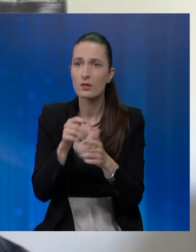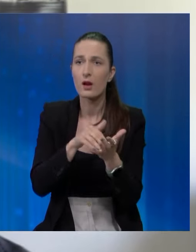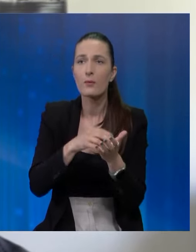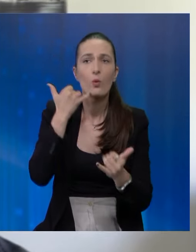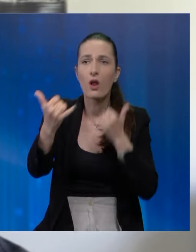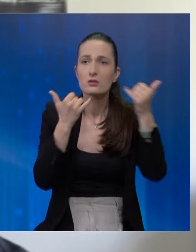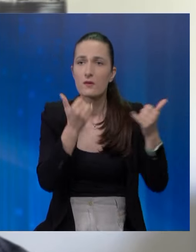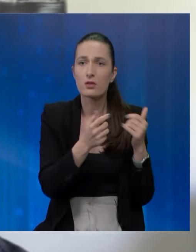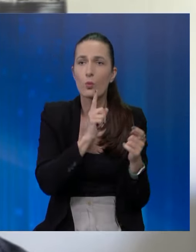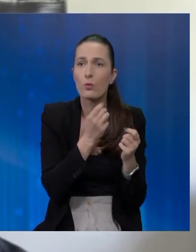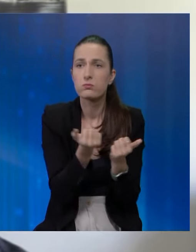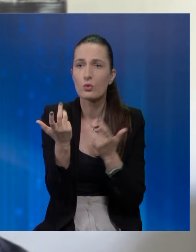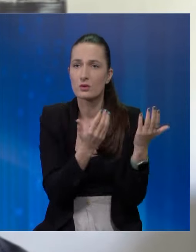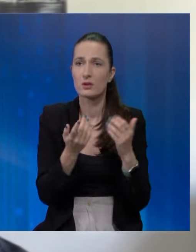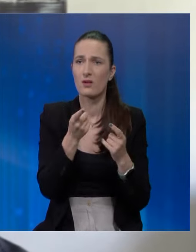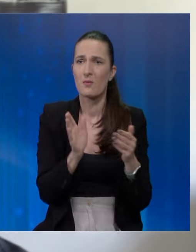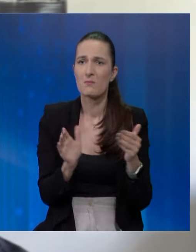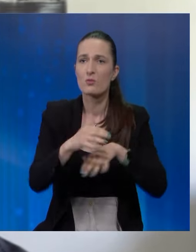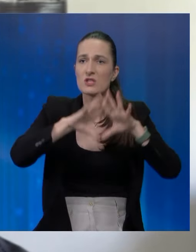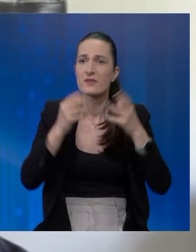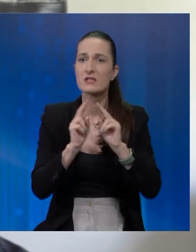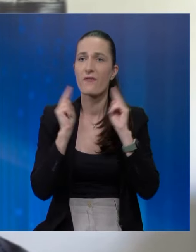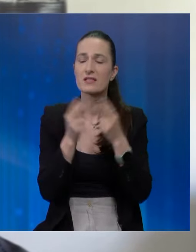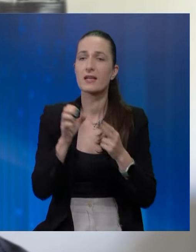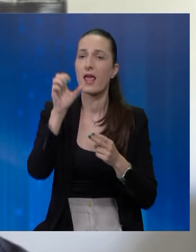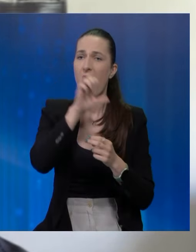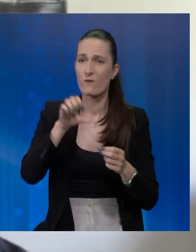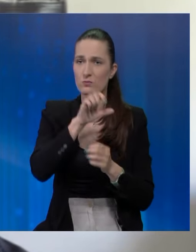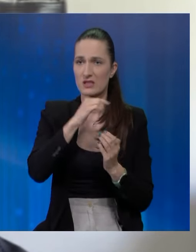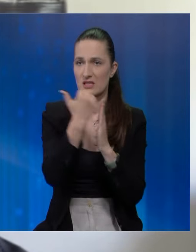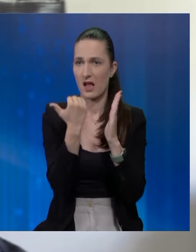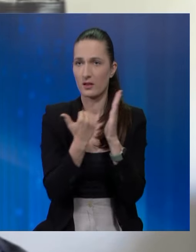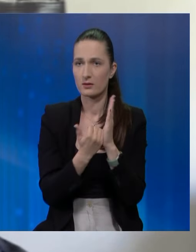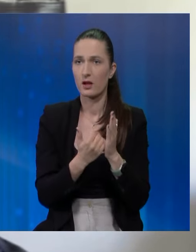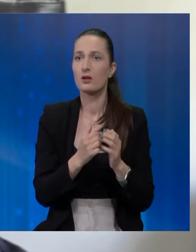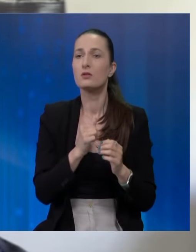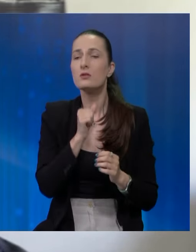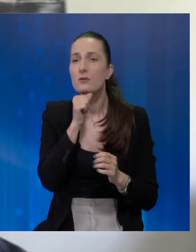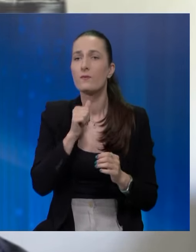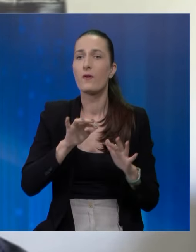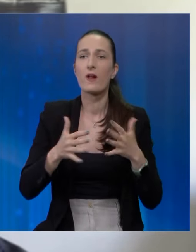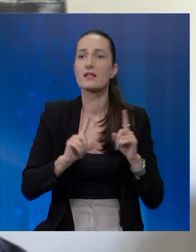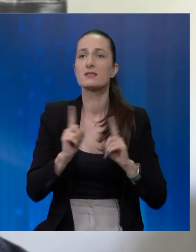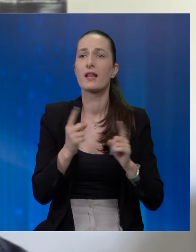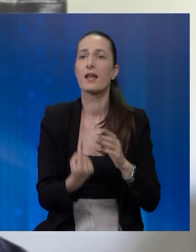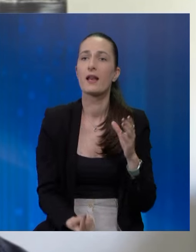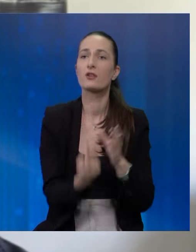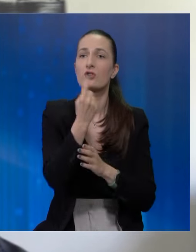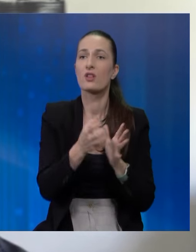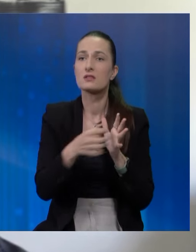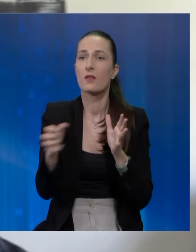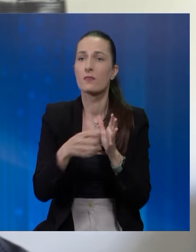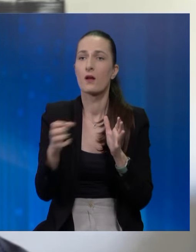trebaju nazvati. Što je zaista, kažem vam, mimo svih svjetski, EU i tako dalje, standarda